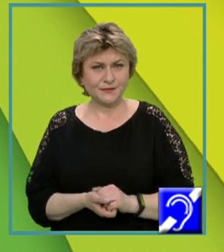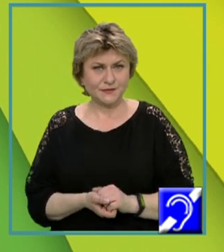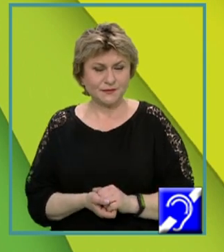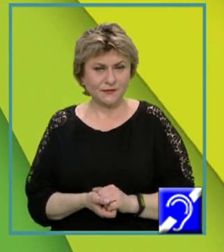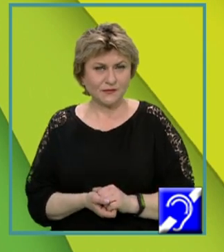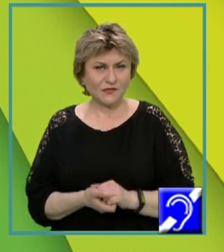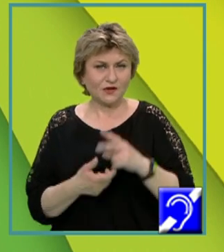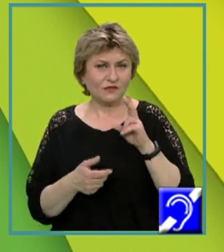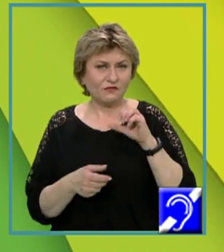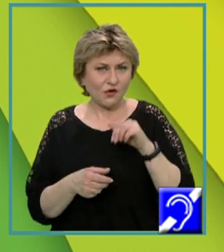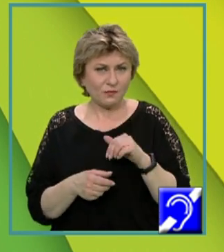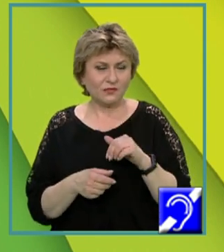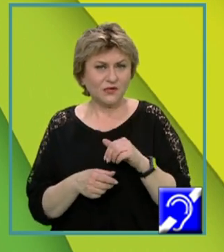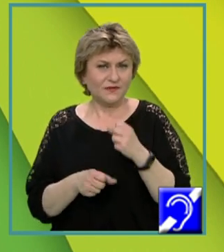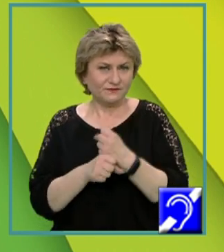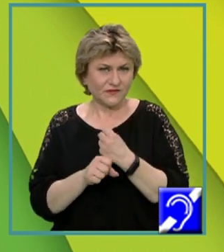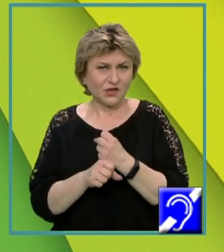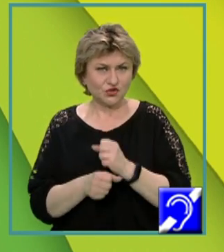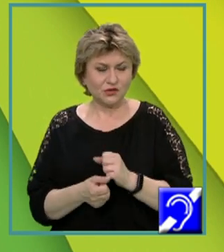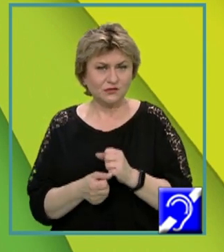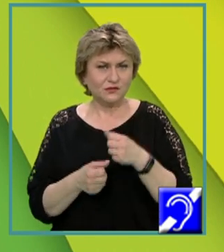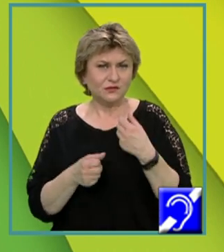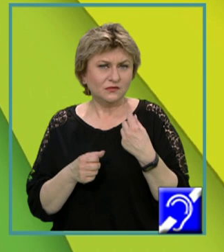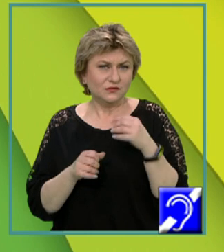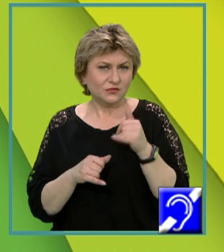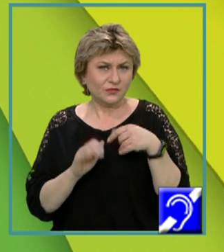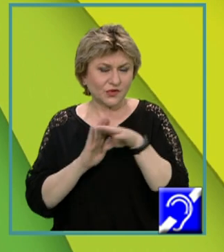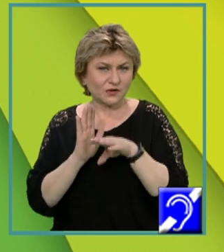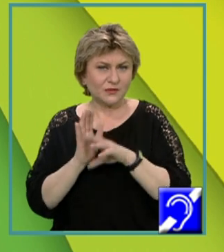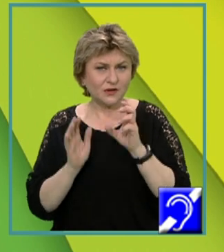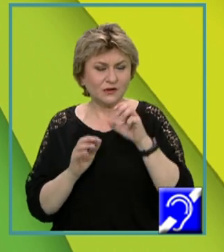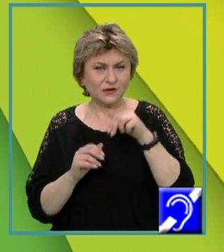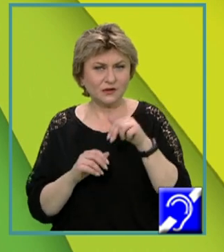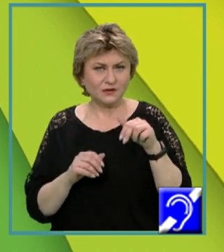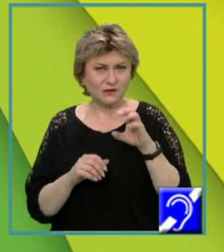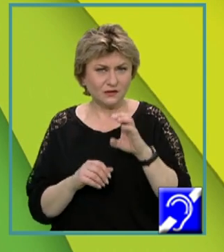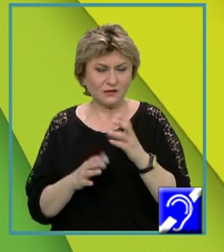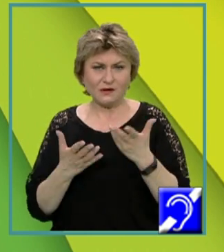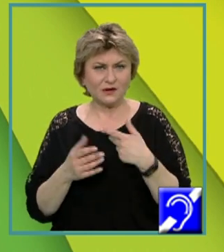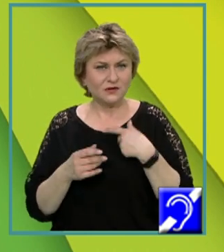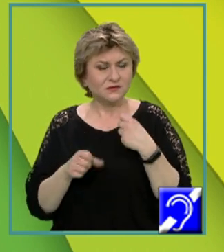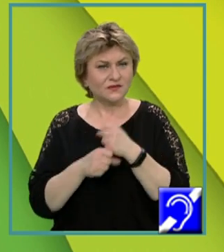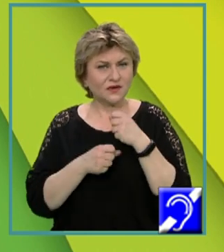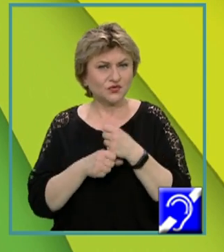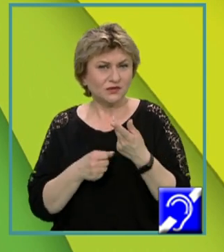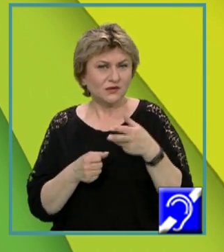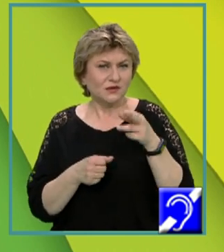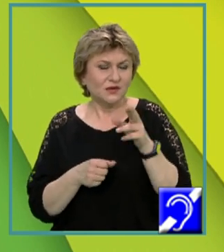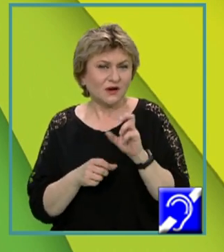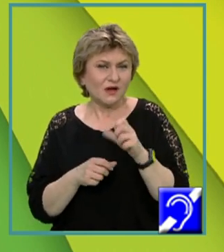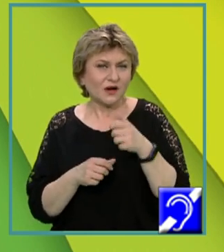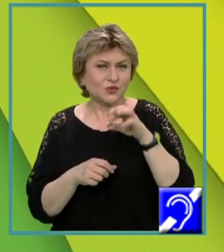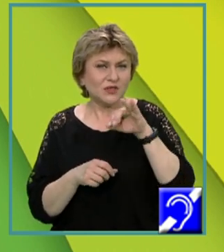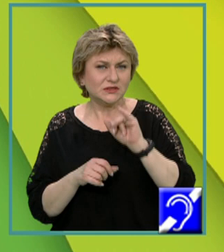vom invoca subprogramul CMMMC, care va actualiza rezultatul